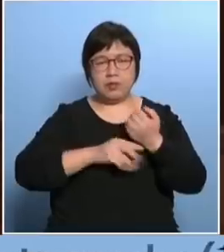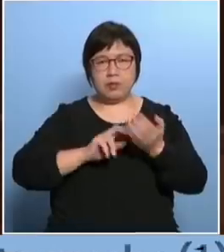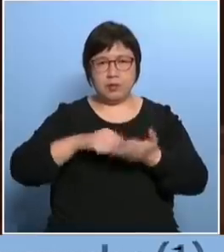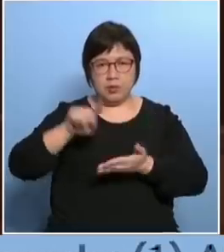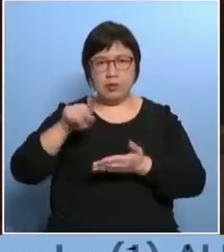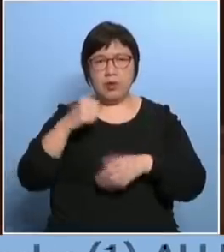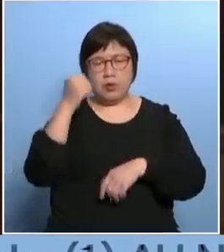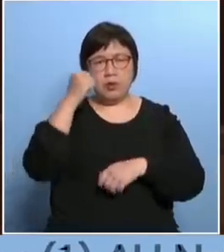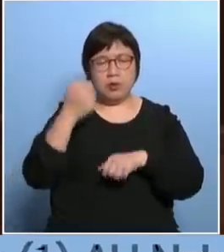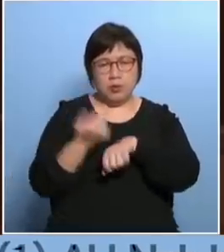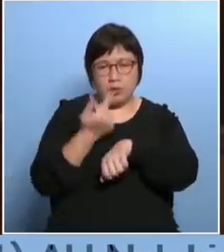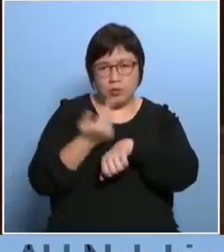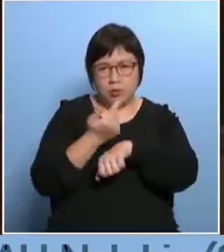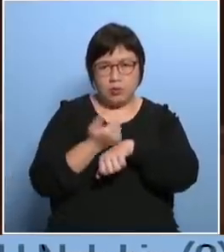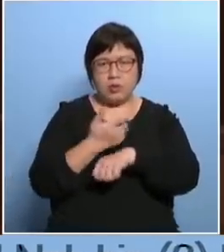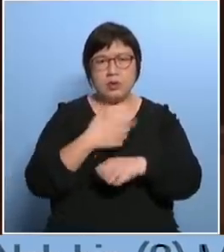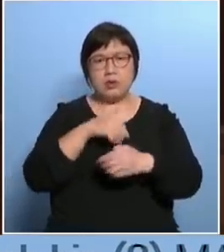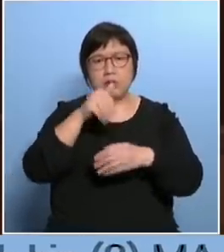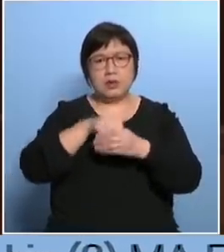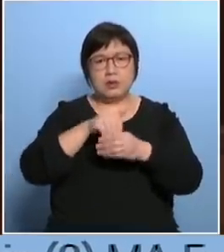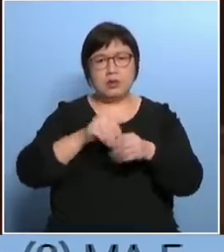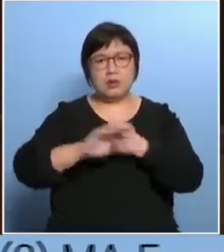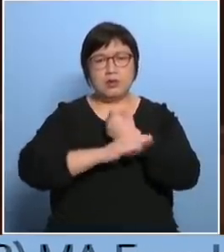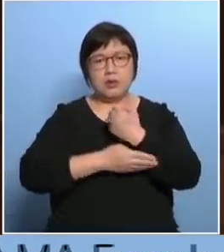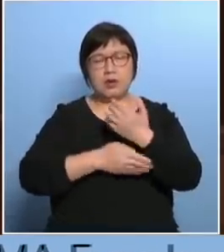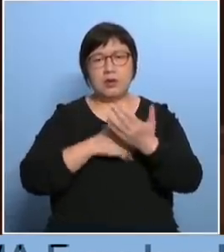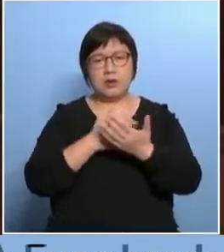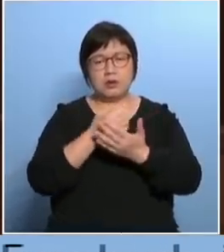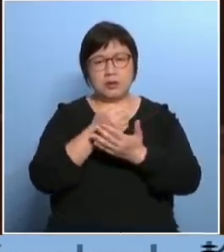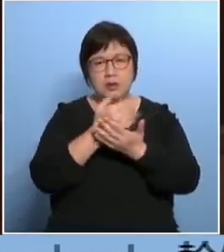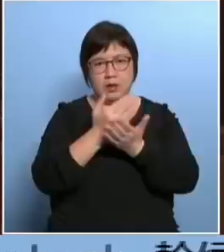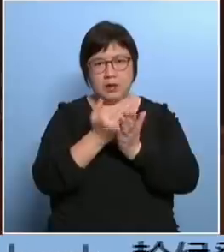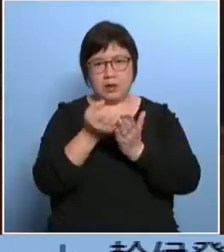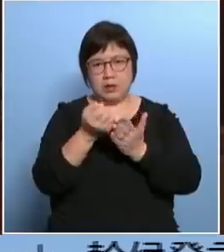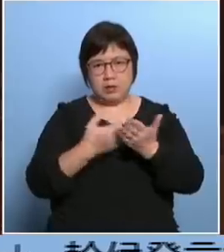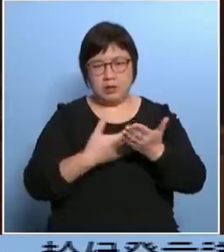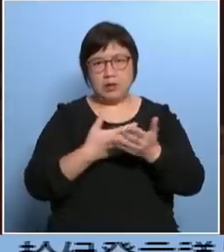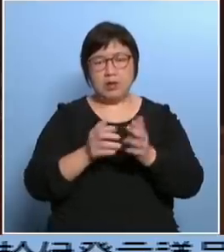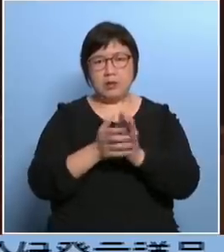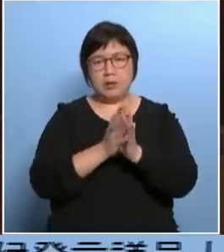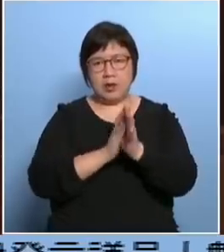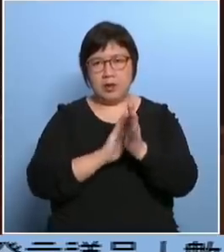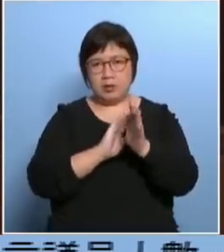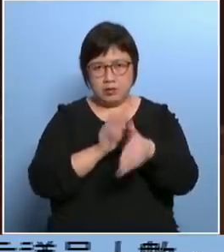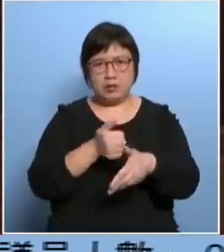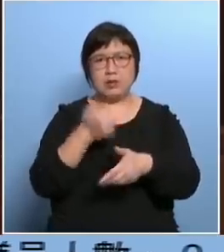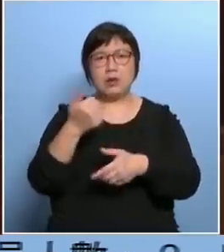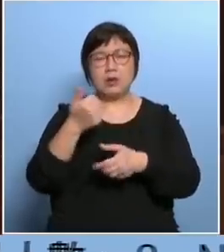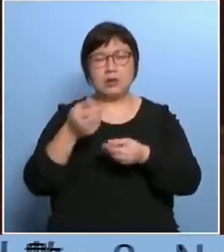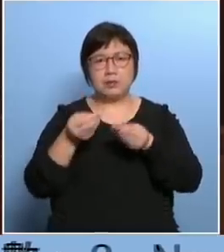既然这个选举法例习汉修订的条例草案能够排到上来立法会